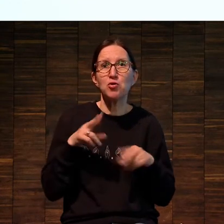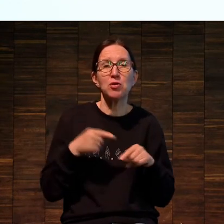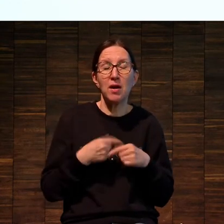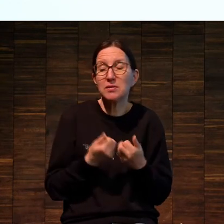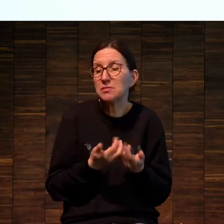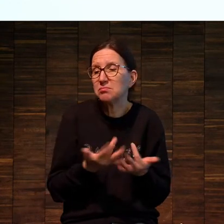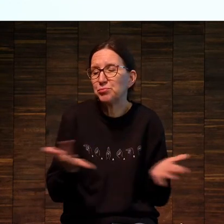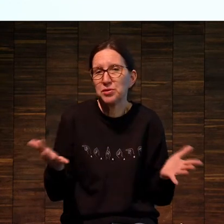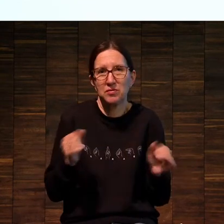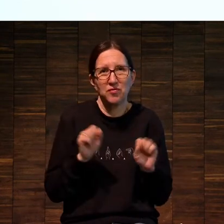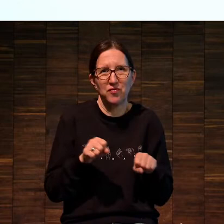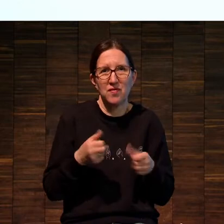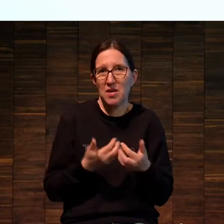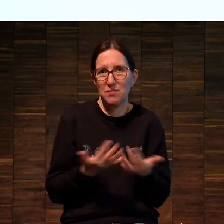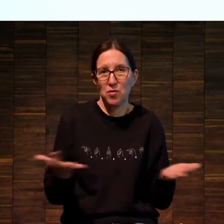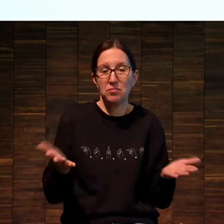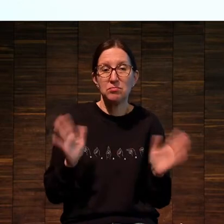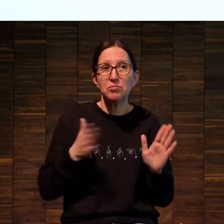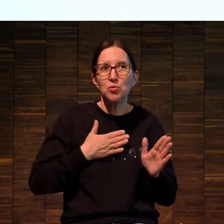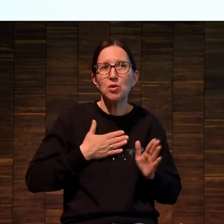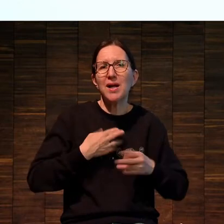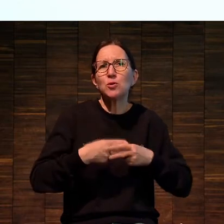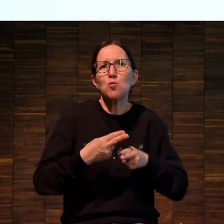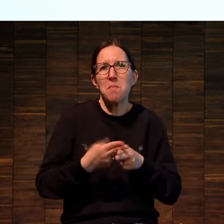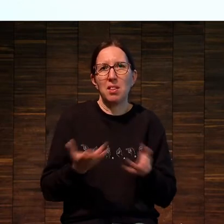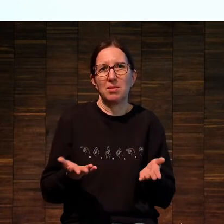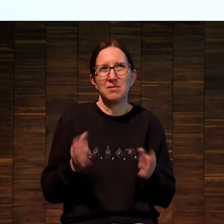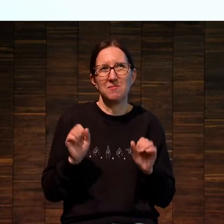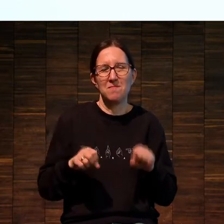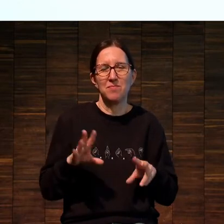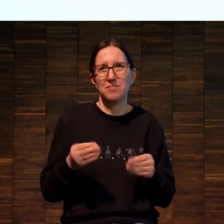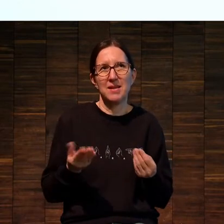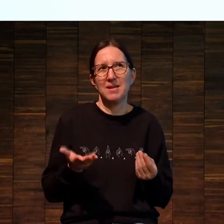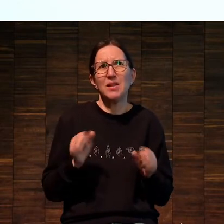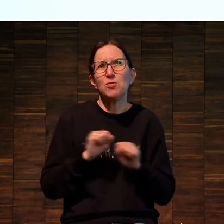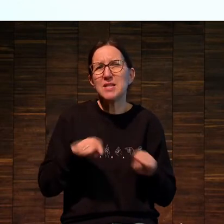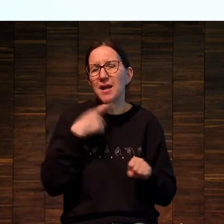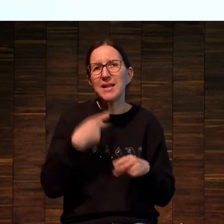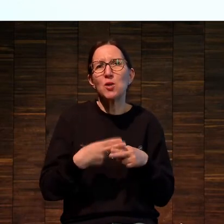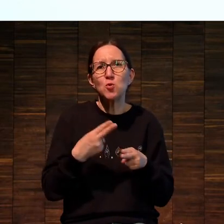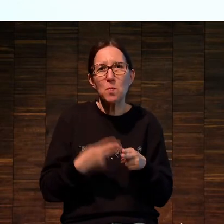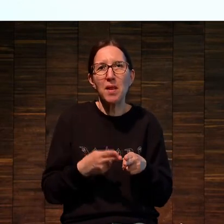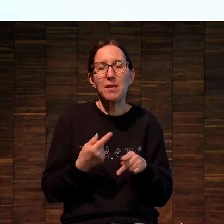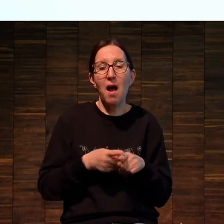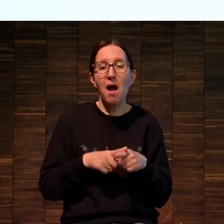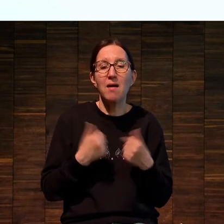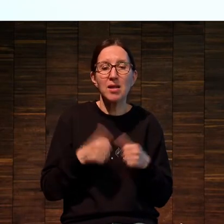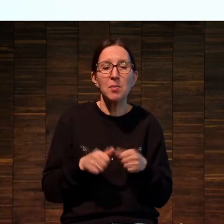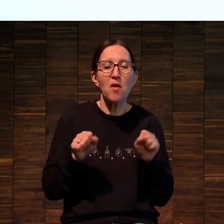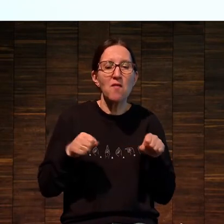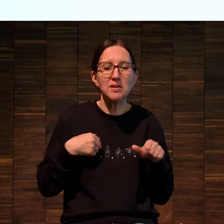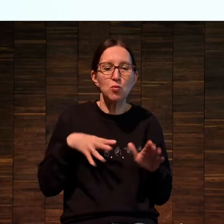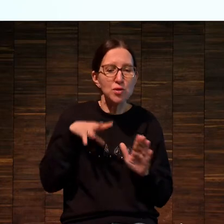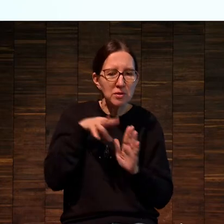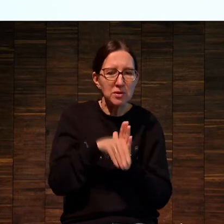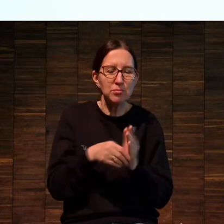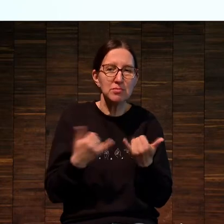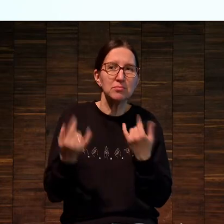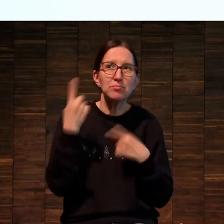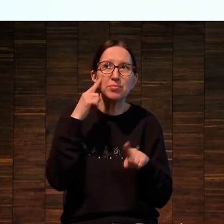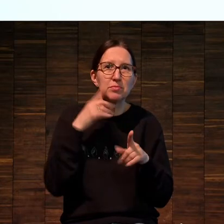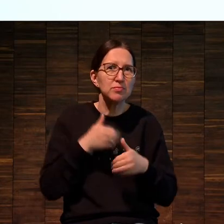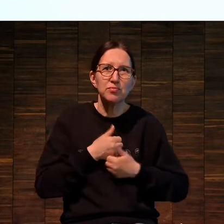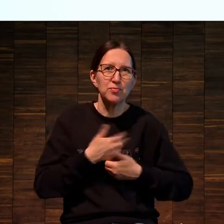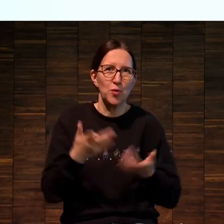как медиум, как даже не инструмент, а как среду для художника. И